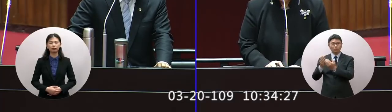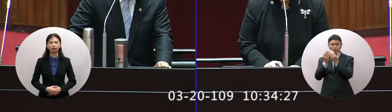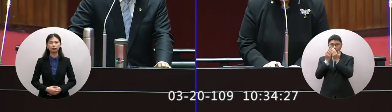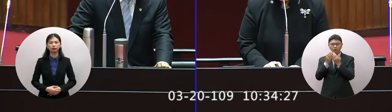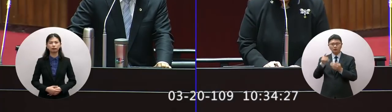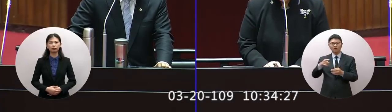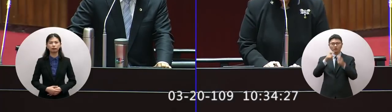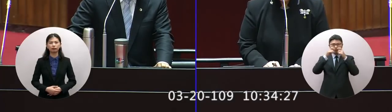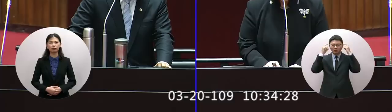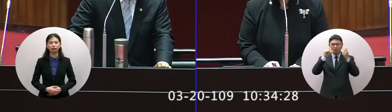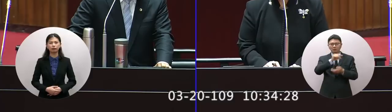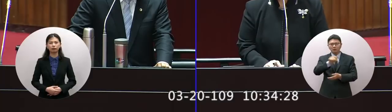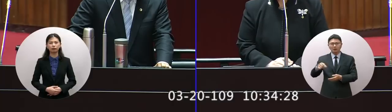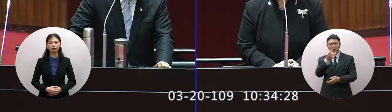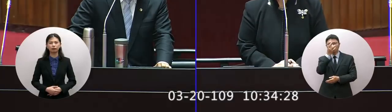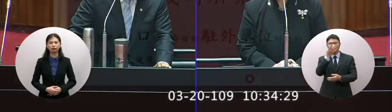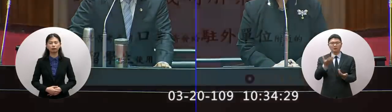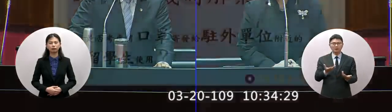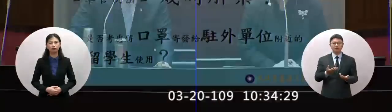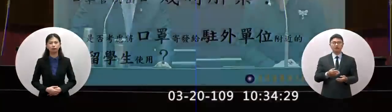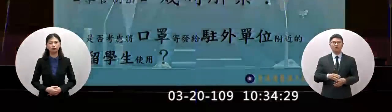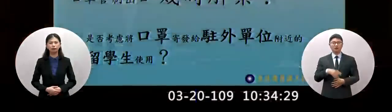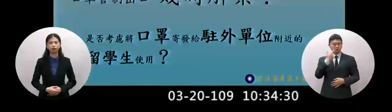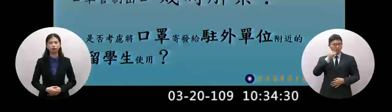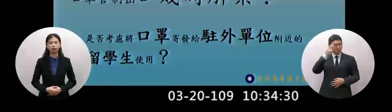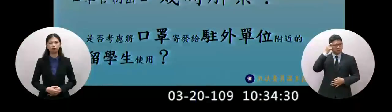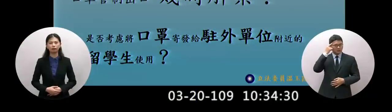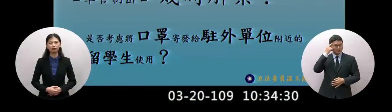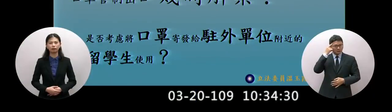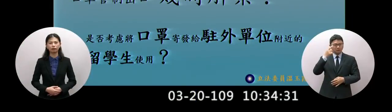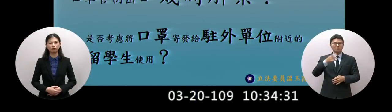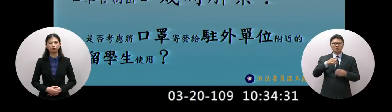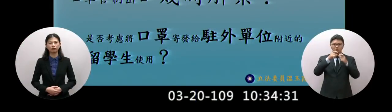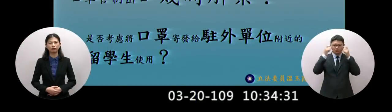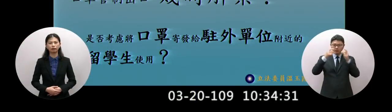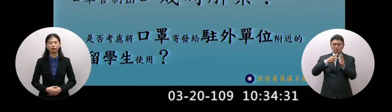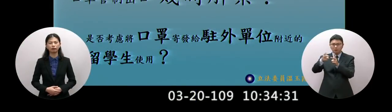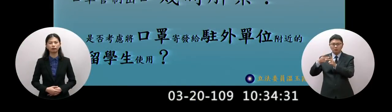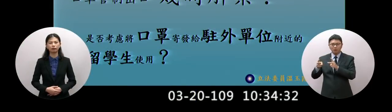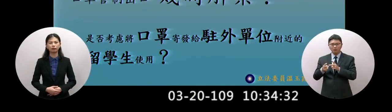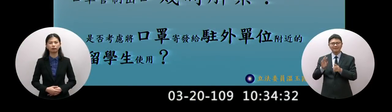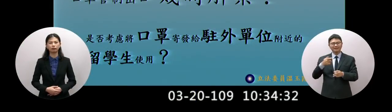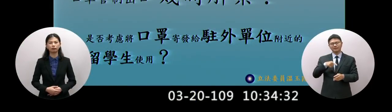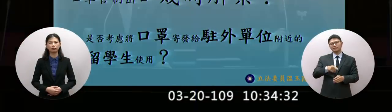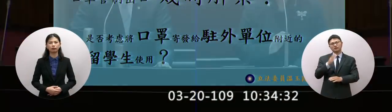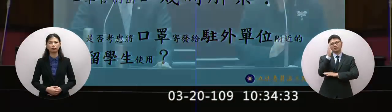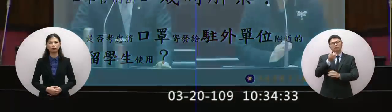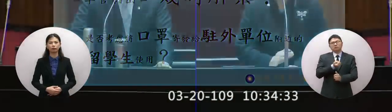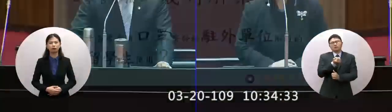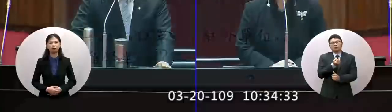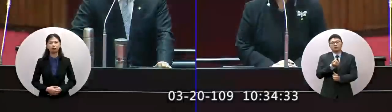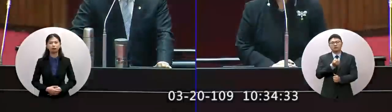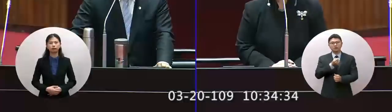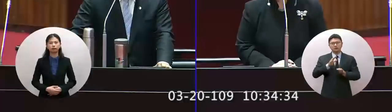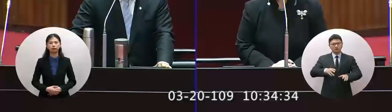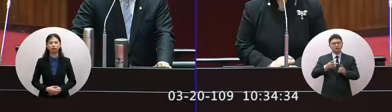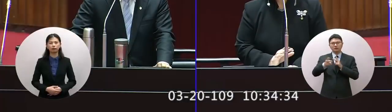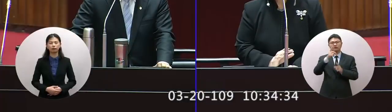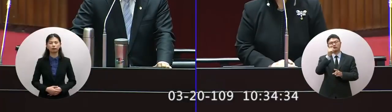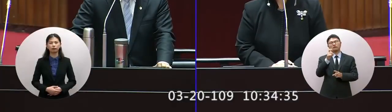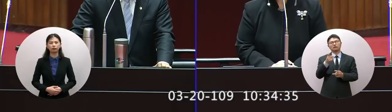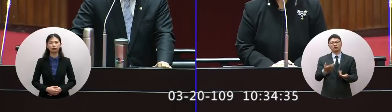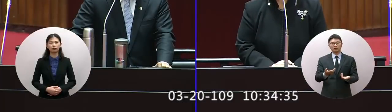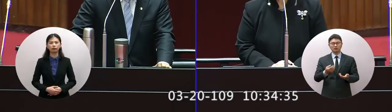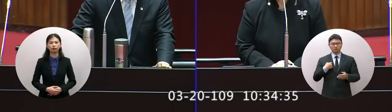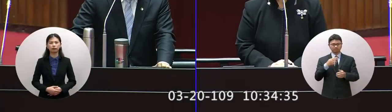罩家長也有想要嚇口罩給孩子但是因為我們的口罩是有管制嘛所以現在也無法帶人走出來